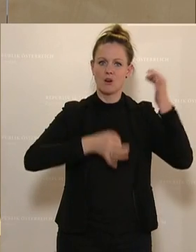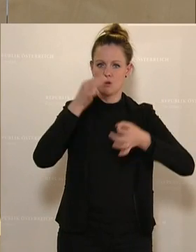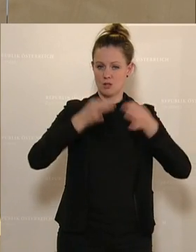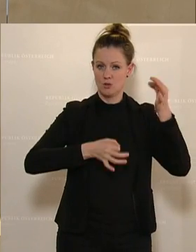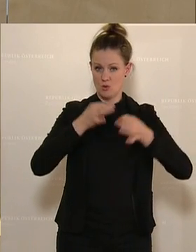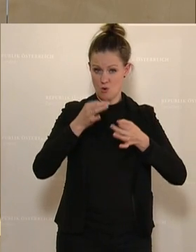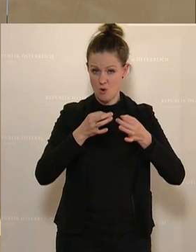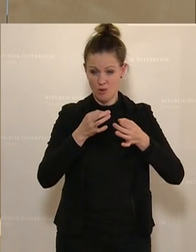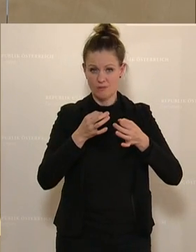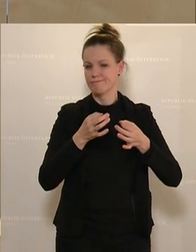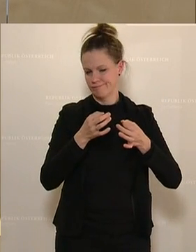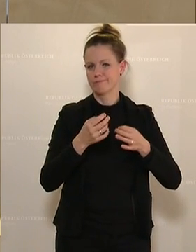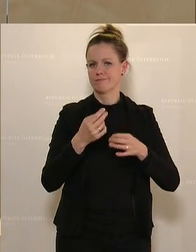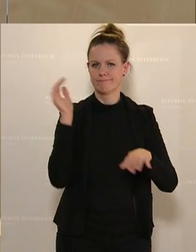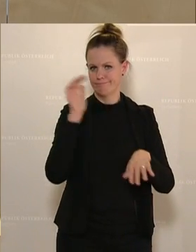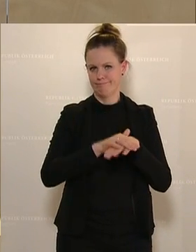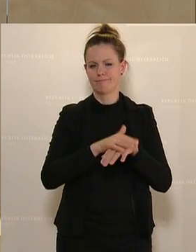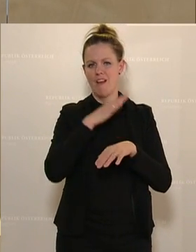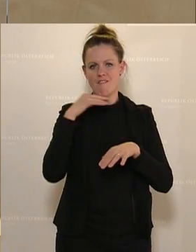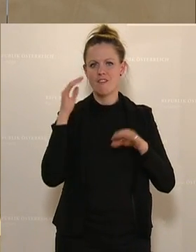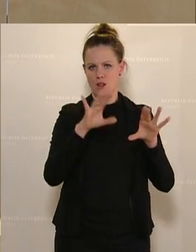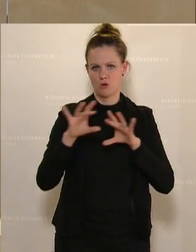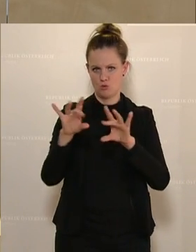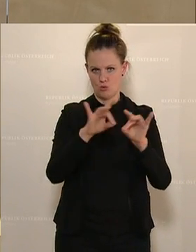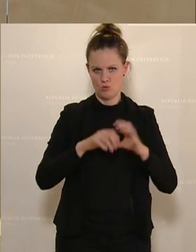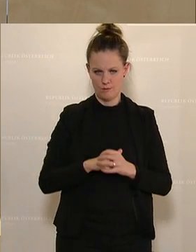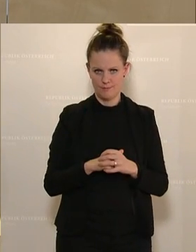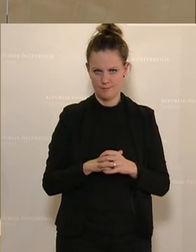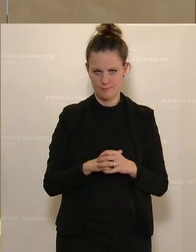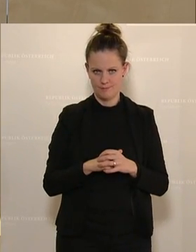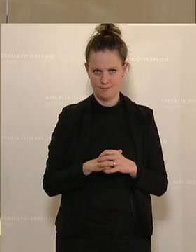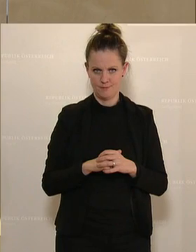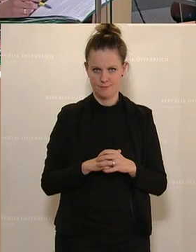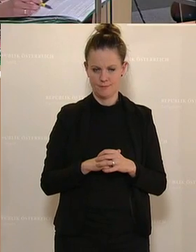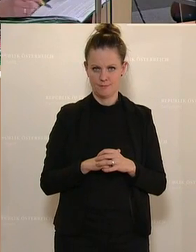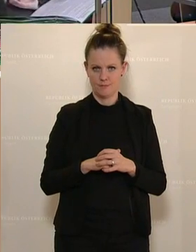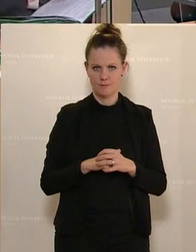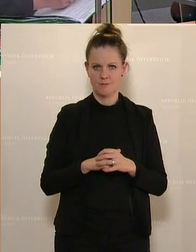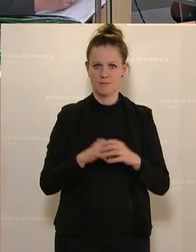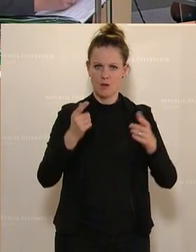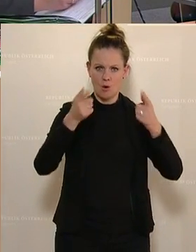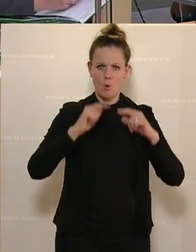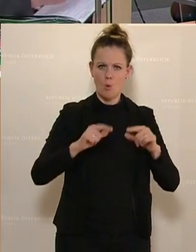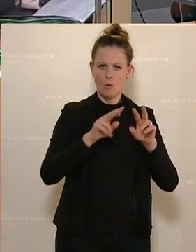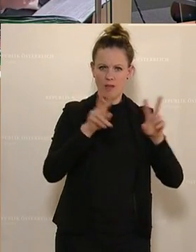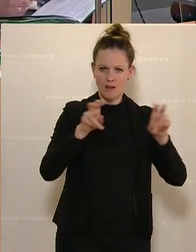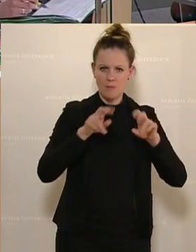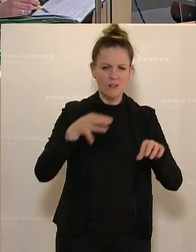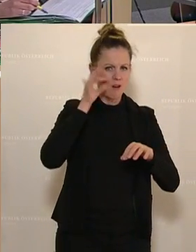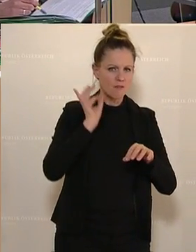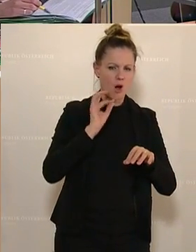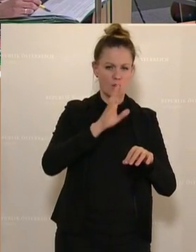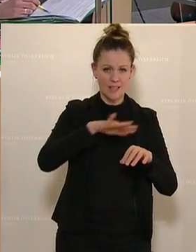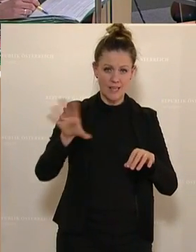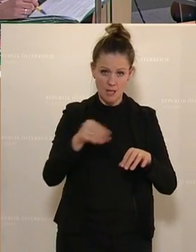allerdings noch viel Handlungsbedarf auf. Der NAP umfasst Unterkapitel für Frauen- und Kinder mit